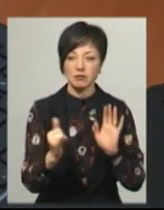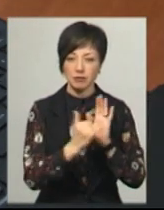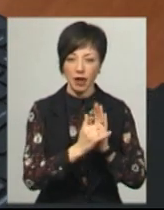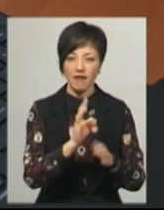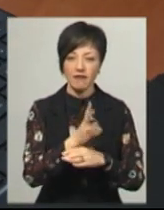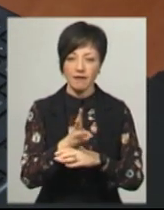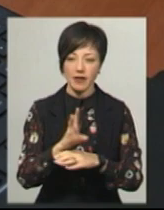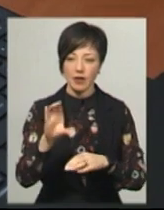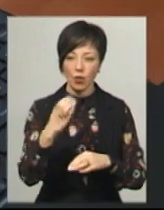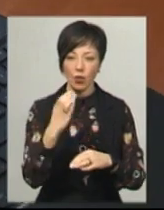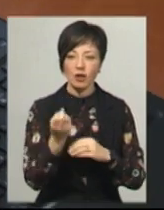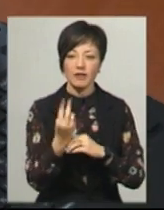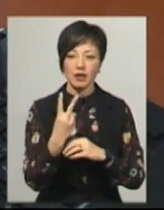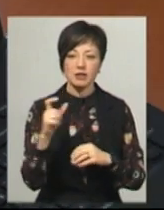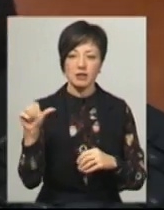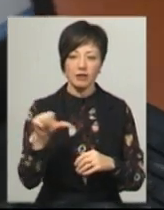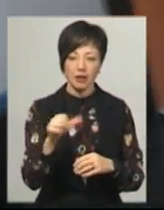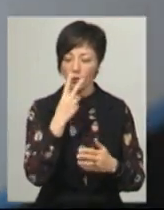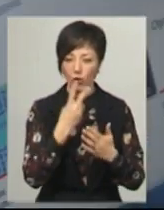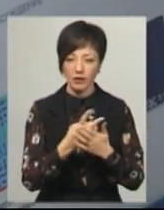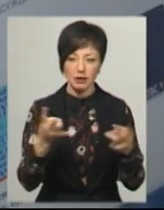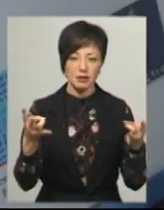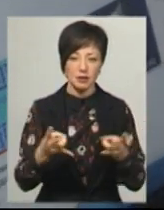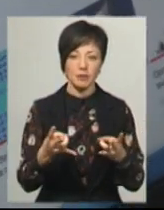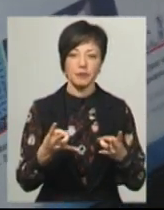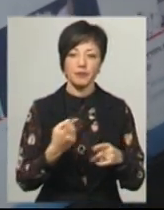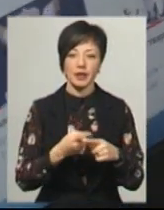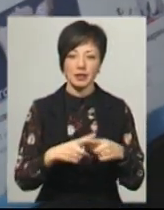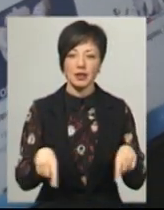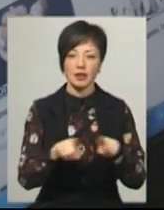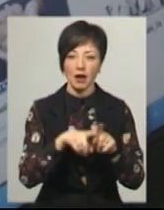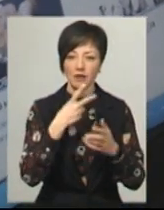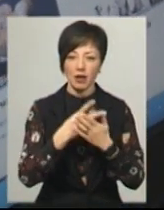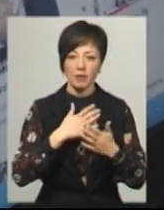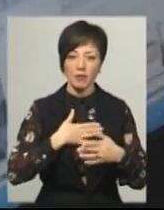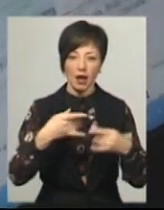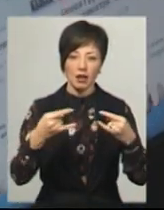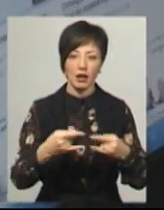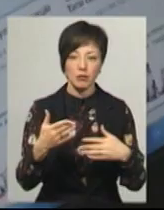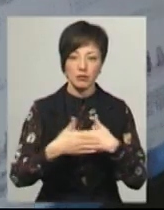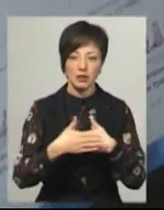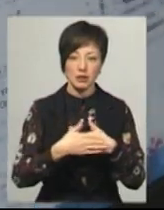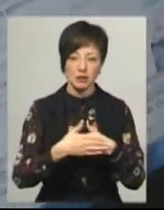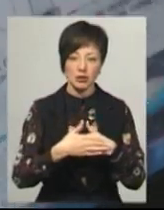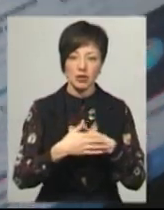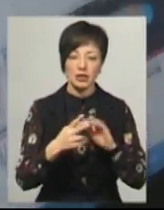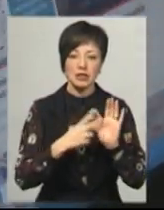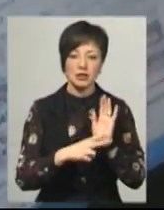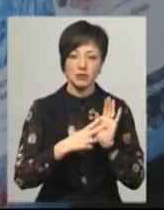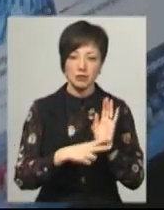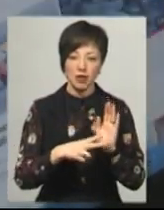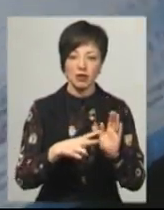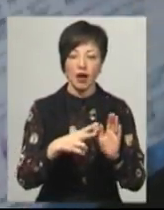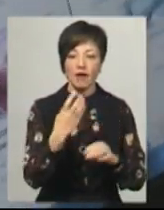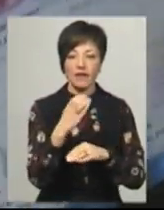подивитись на 12 хвилин. Ось, оце так виглядає мій канал, де вже близько 70-ти